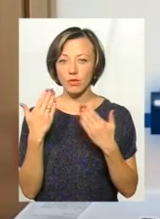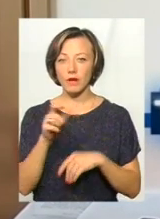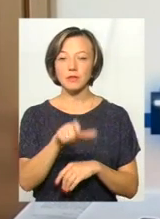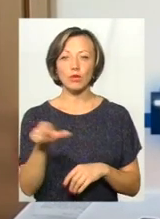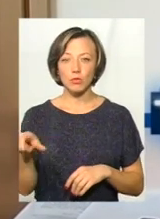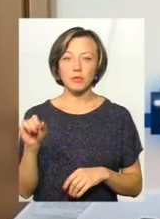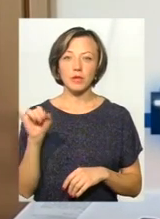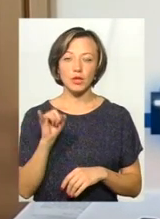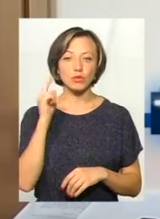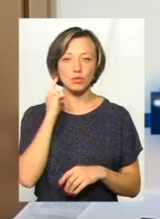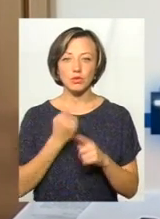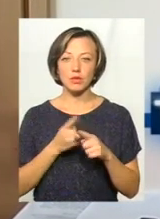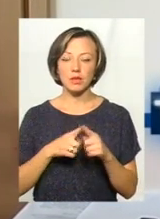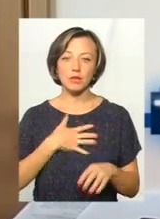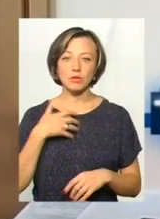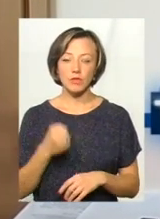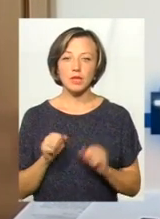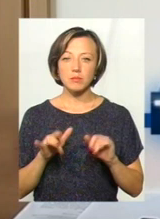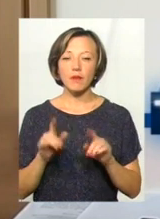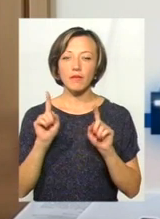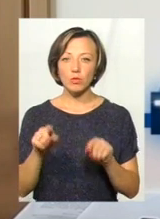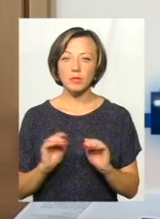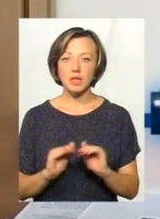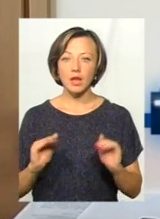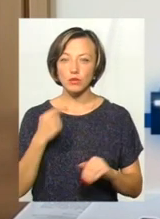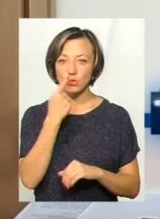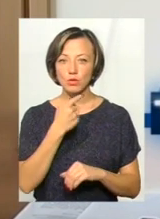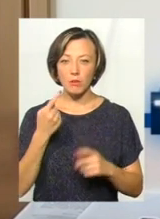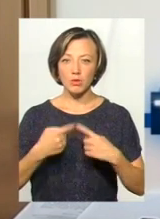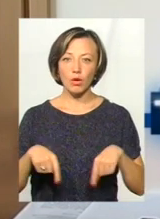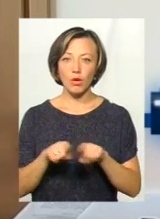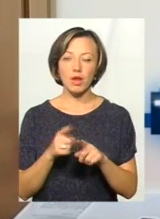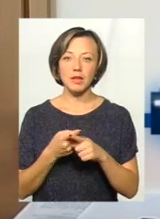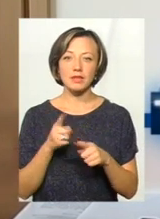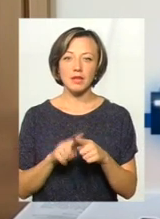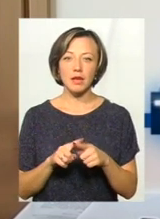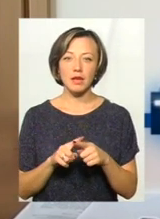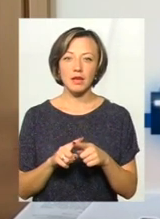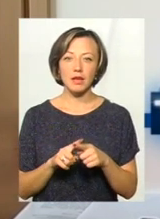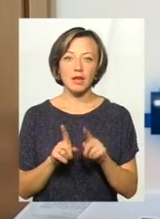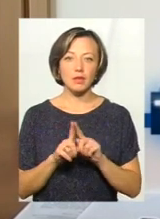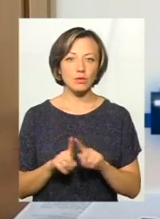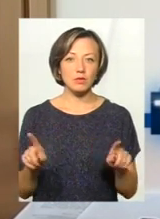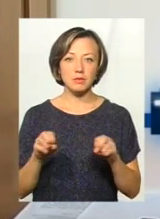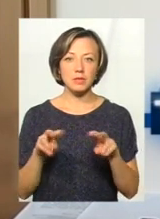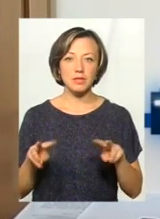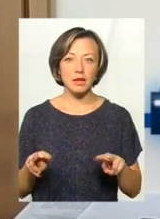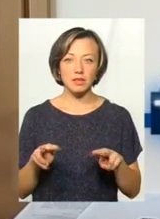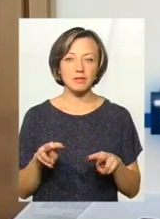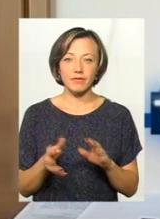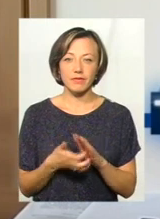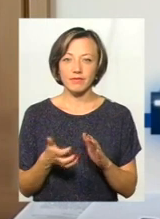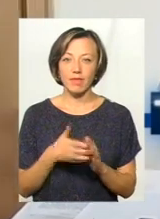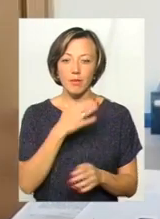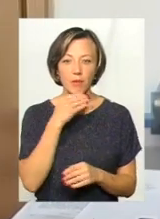і чую це невдоволення. Справа в тому, що дитяча стоматологія – це такий трохи ексклюзив на спеціальність, спеціалістів таких